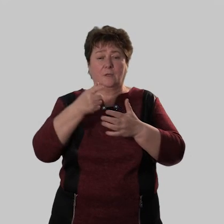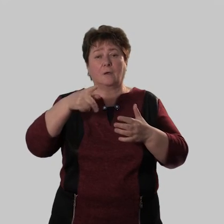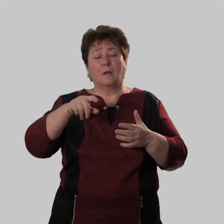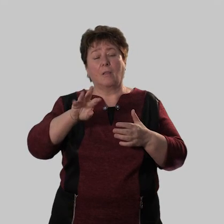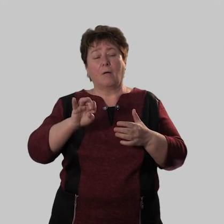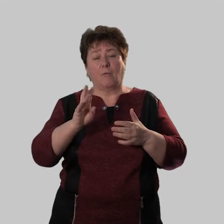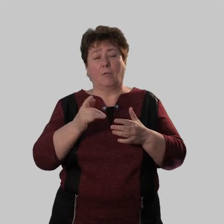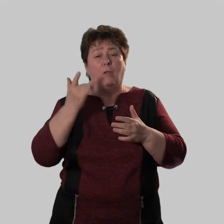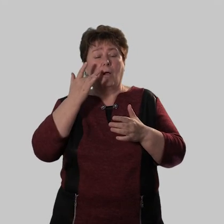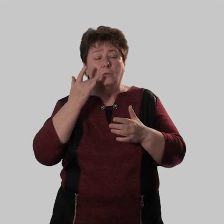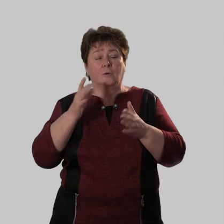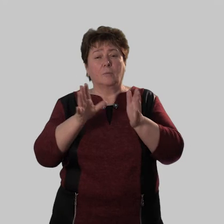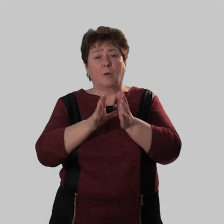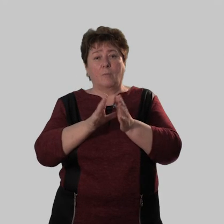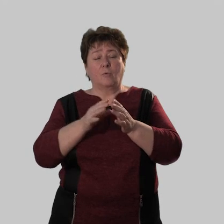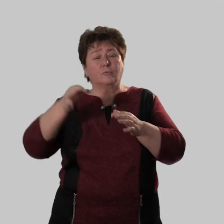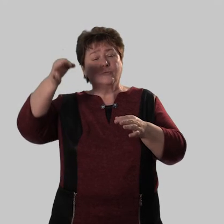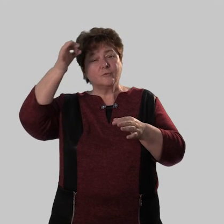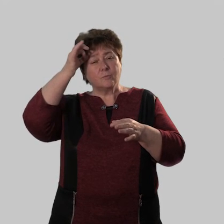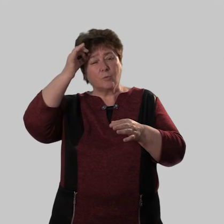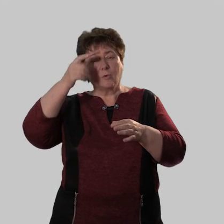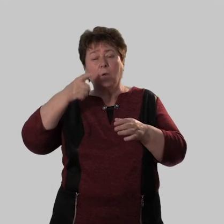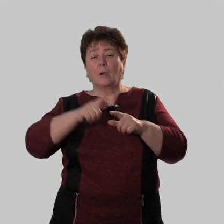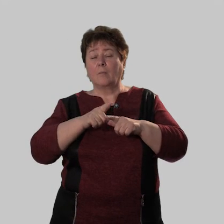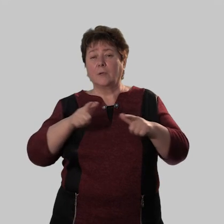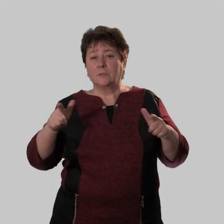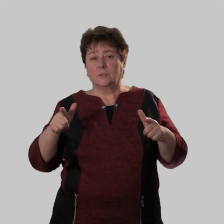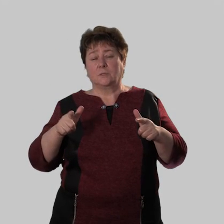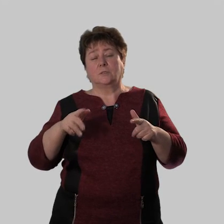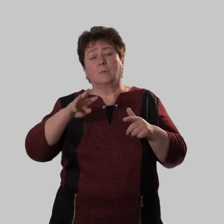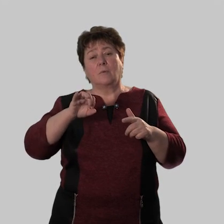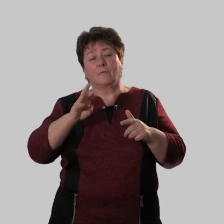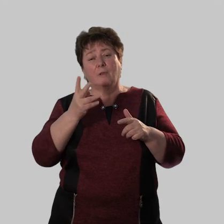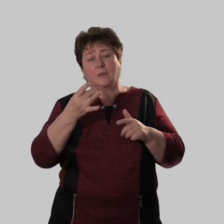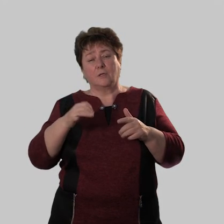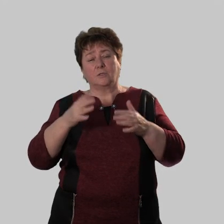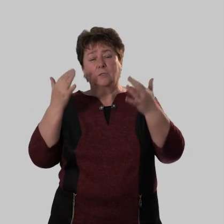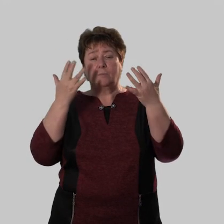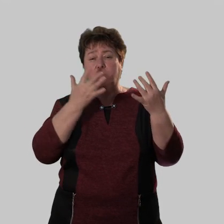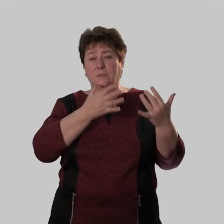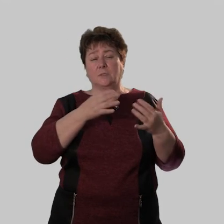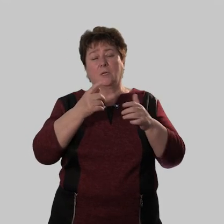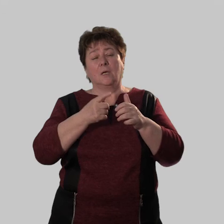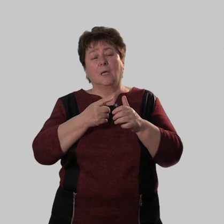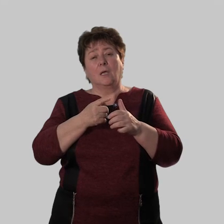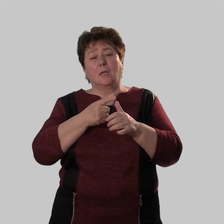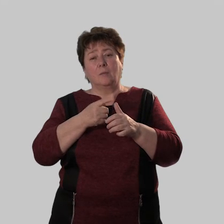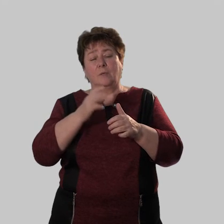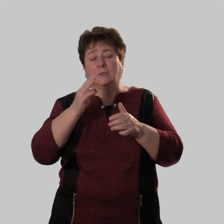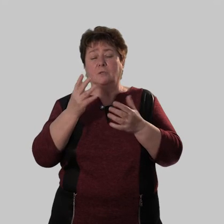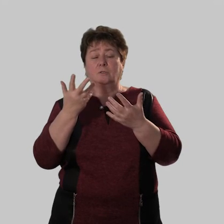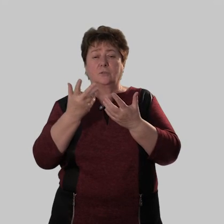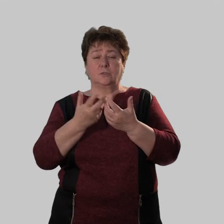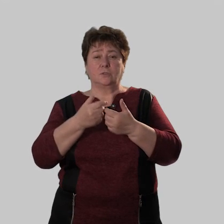свои глаголы, которые нам помогут вспомнить грамматические, морфологические признаки имени